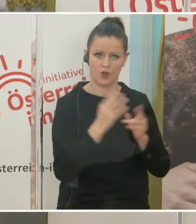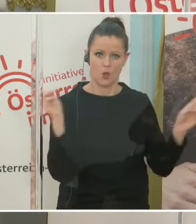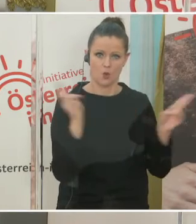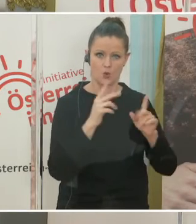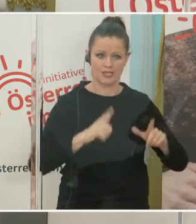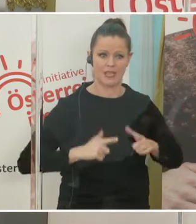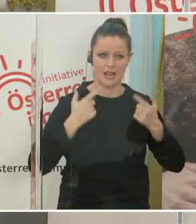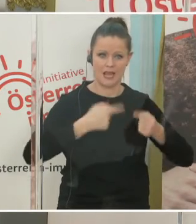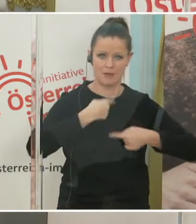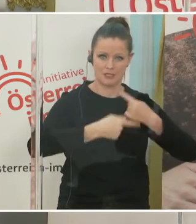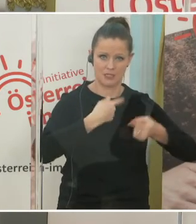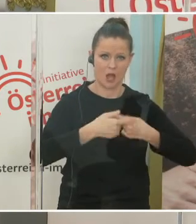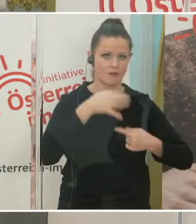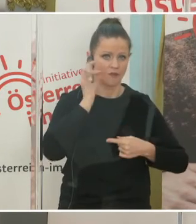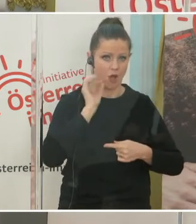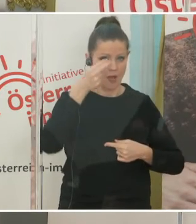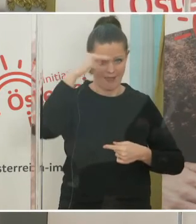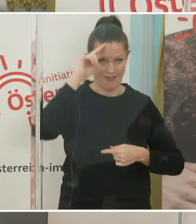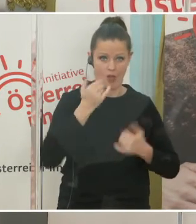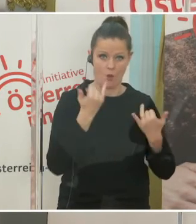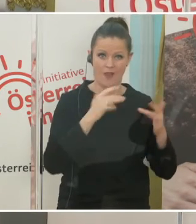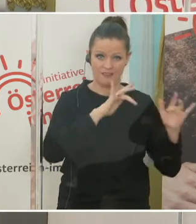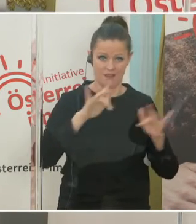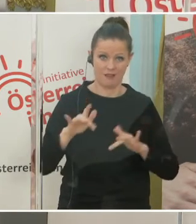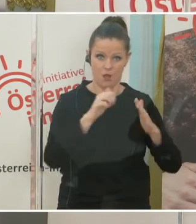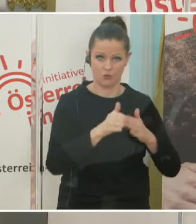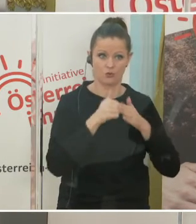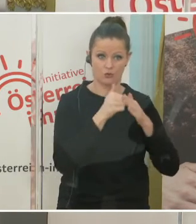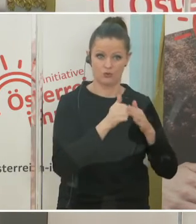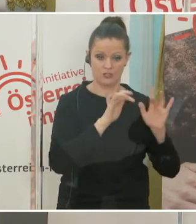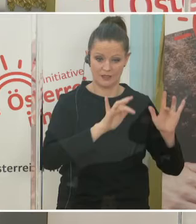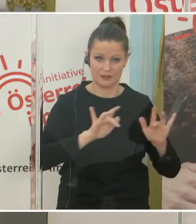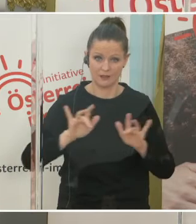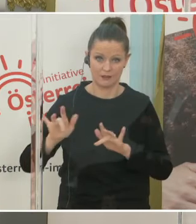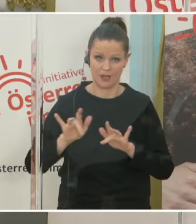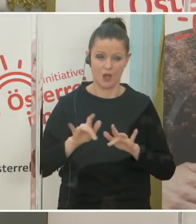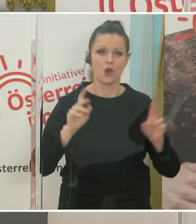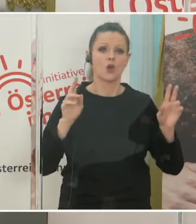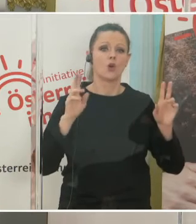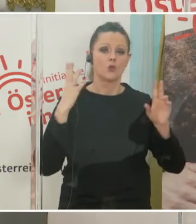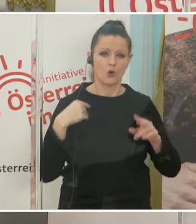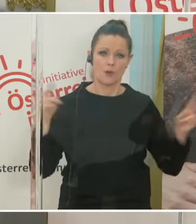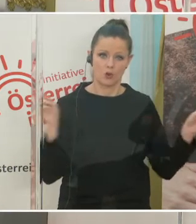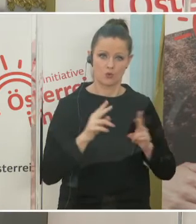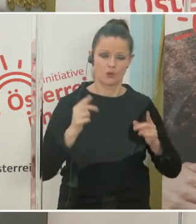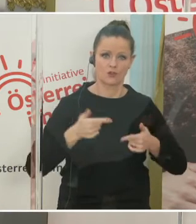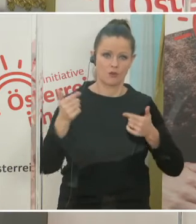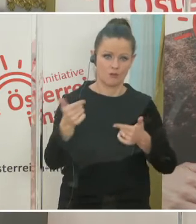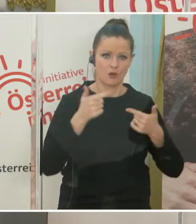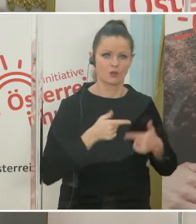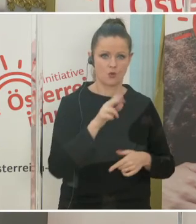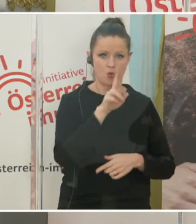Kurzlebensläufe der Damen und Herren, die uns hier unterstützen und ich möchte sie nochmal einzeln vorstellen. Ich darf Ihnen vorstellen,